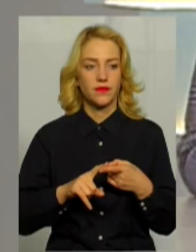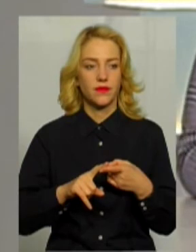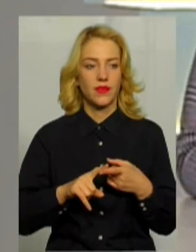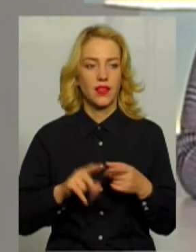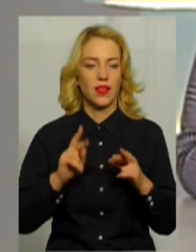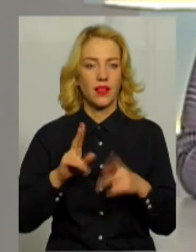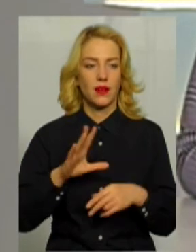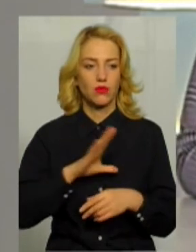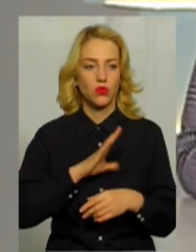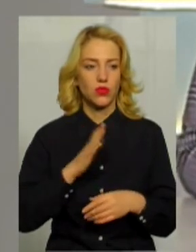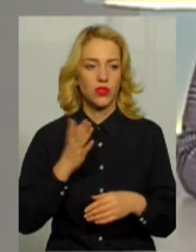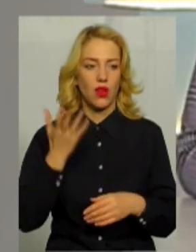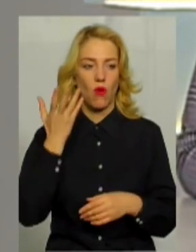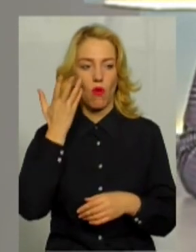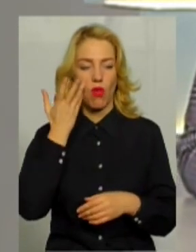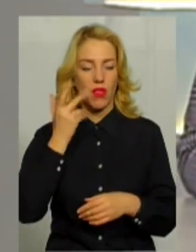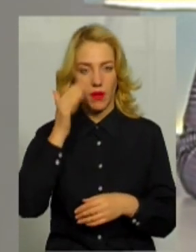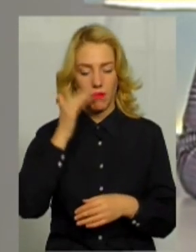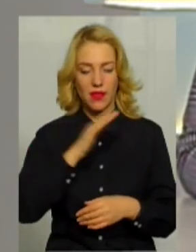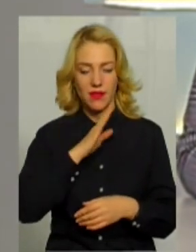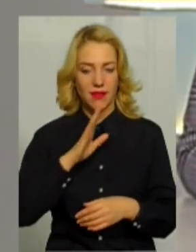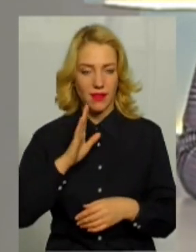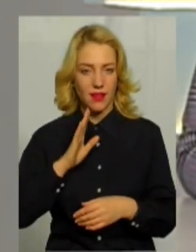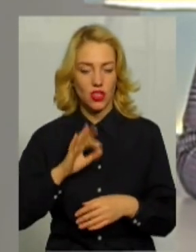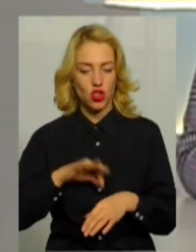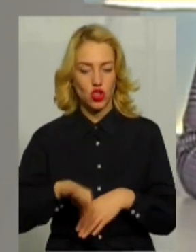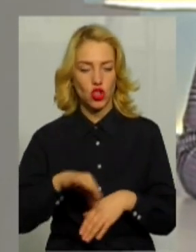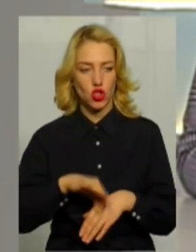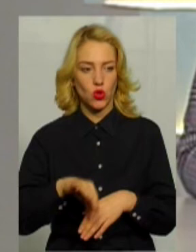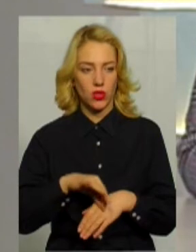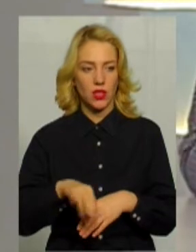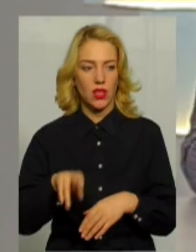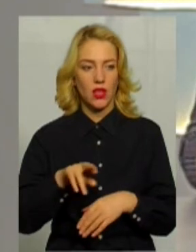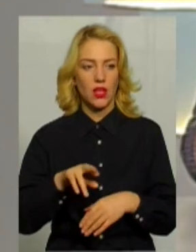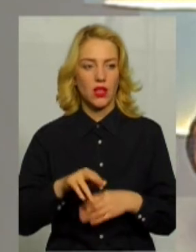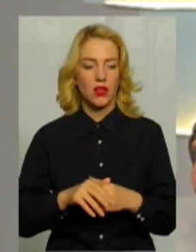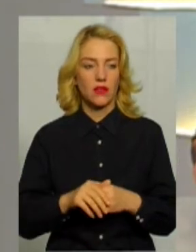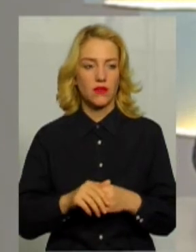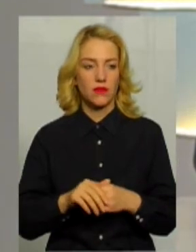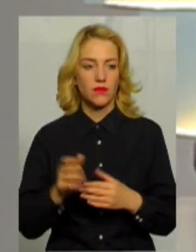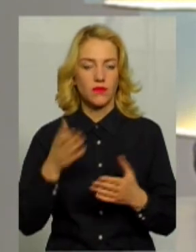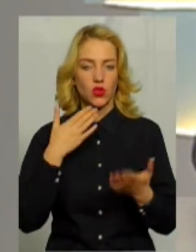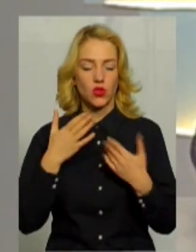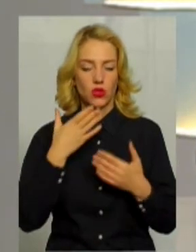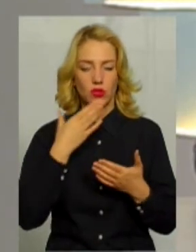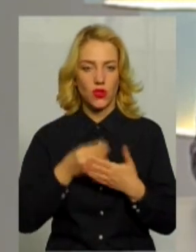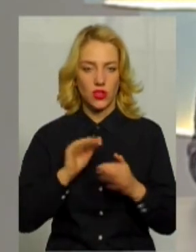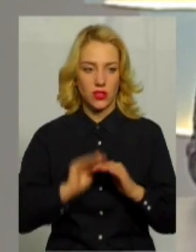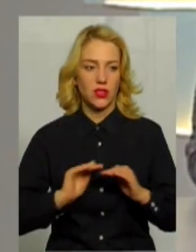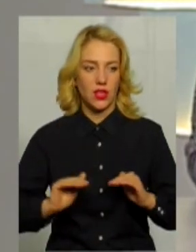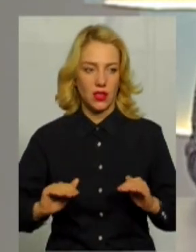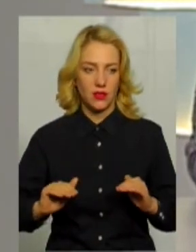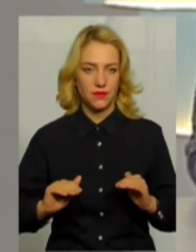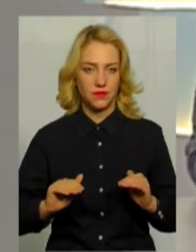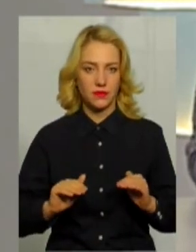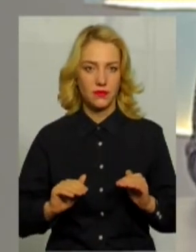як бути, коли батьки жорстокі стосовно своїх